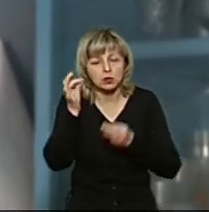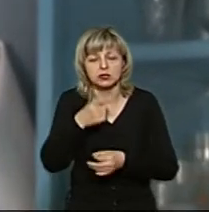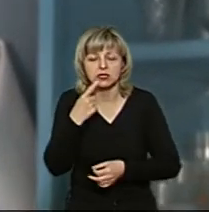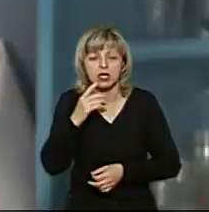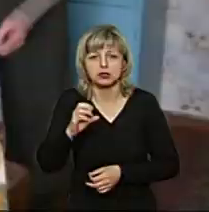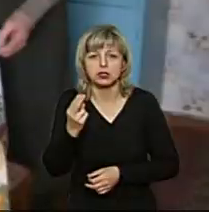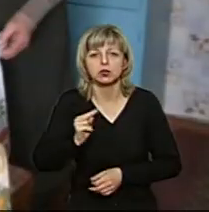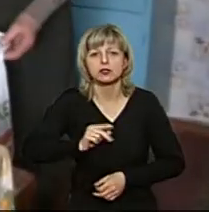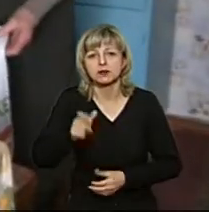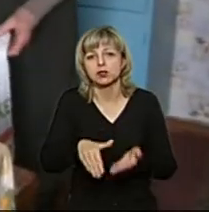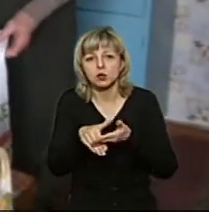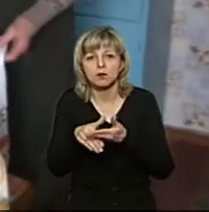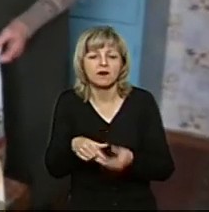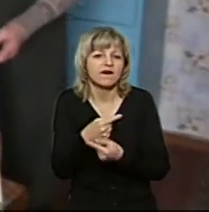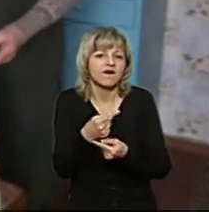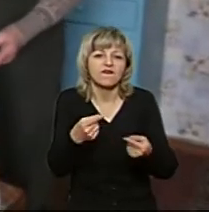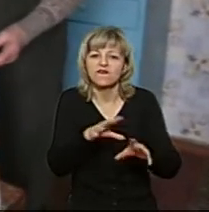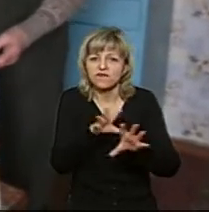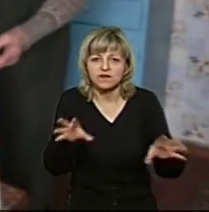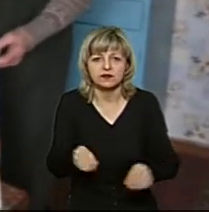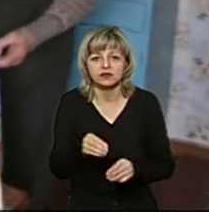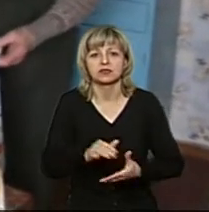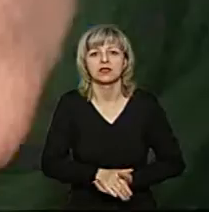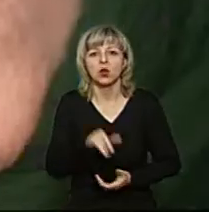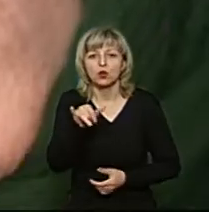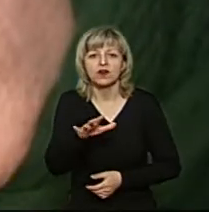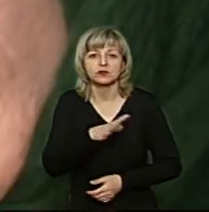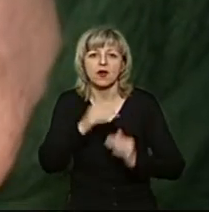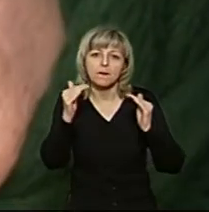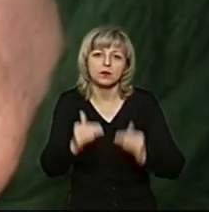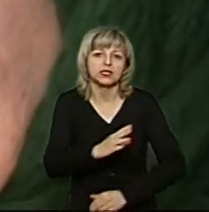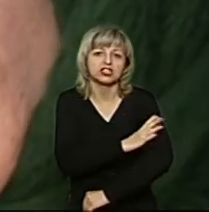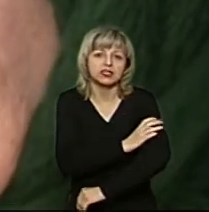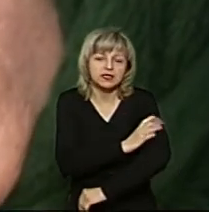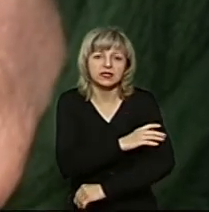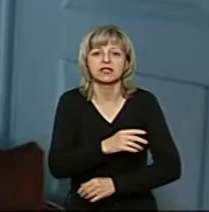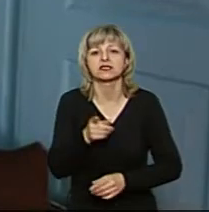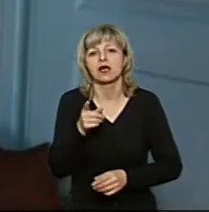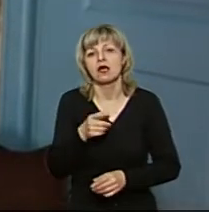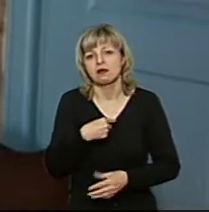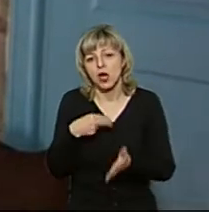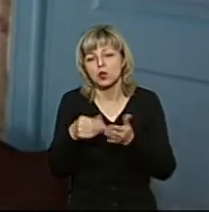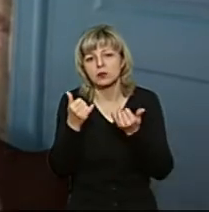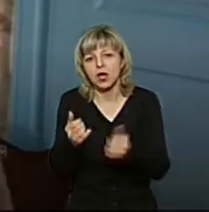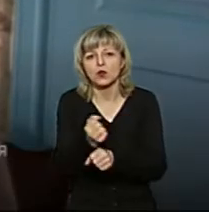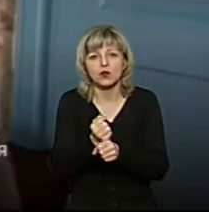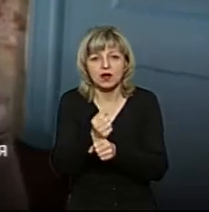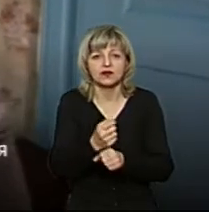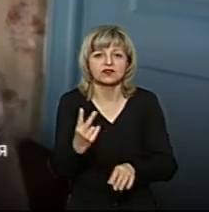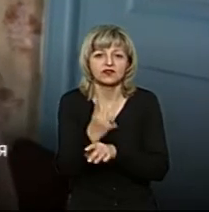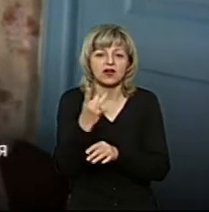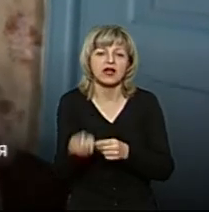робітниця допомагає у всьому. «У вас тут буває понижений тиск, я вам купляю каву, а це викупляти не треба буде». «Два рази